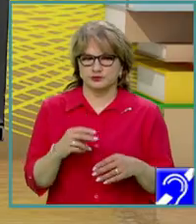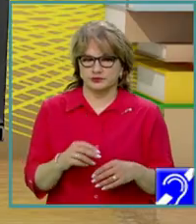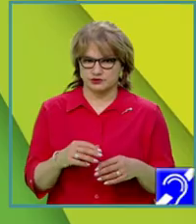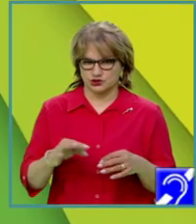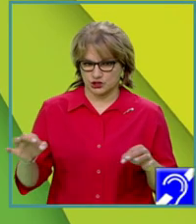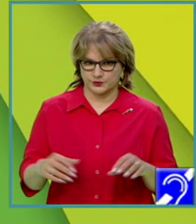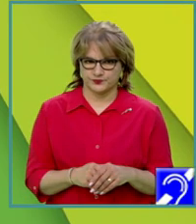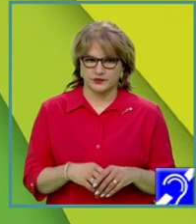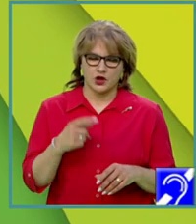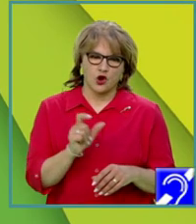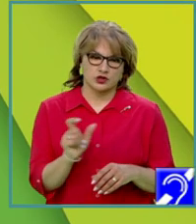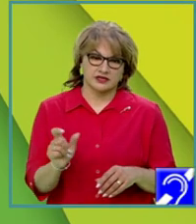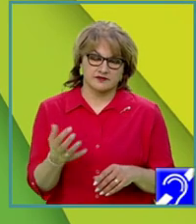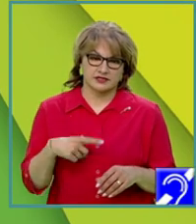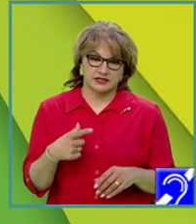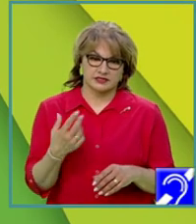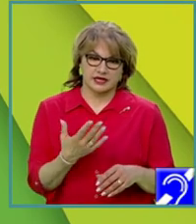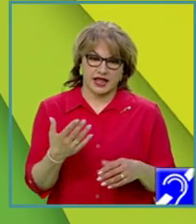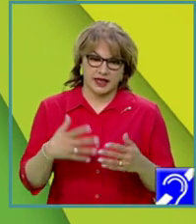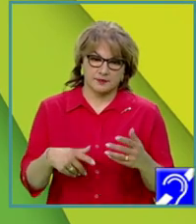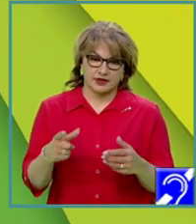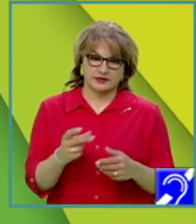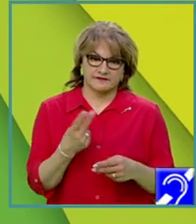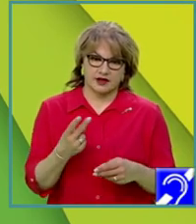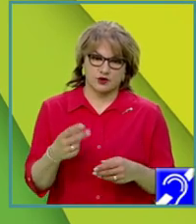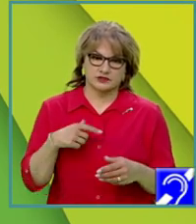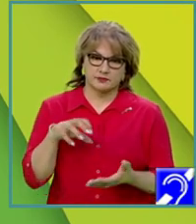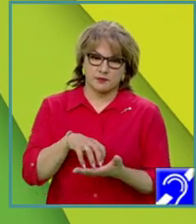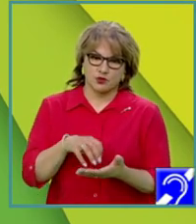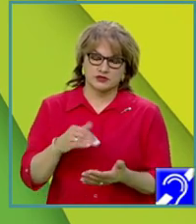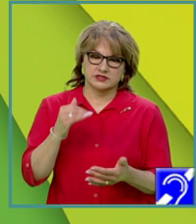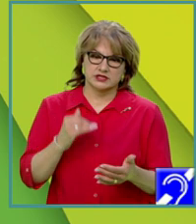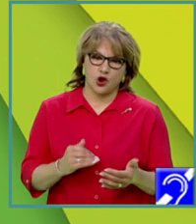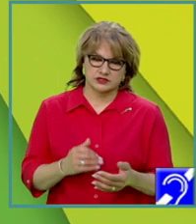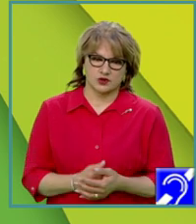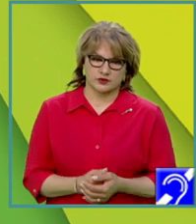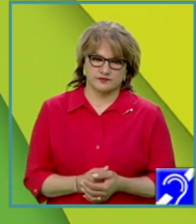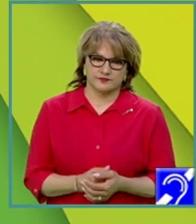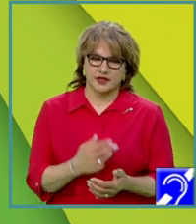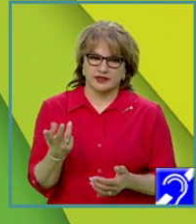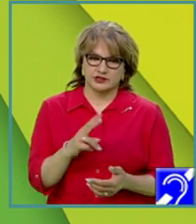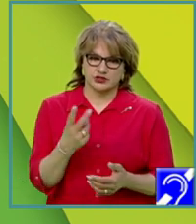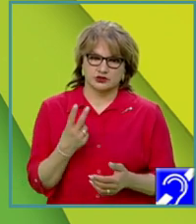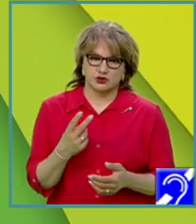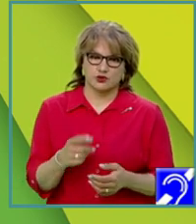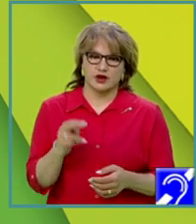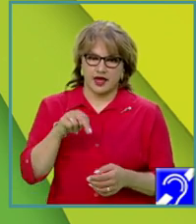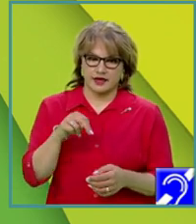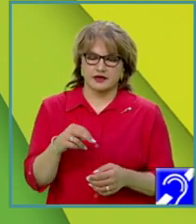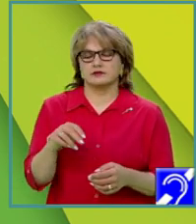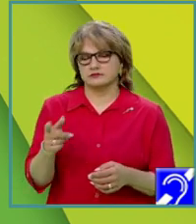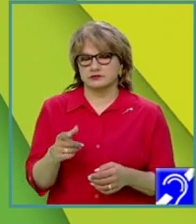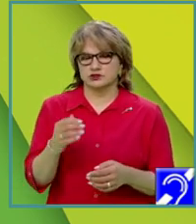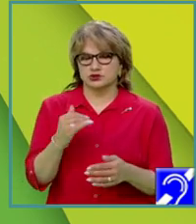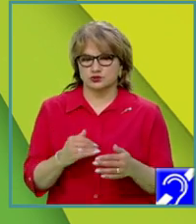valori este un subșir compus din elemente aflate pe poziții consecutive. Dintre cele 2 la puterea N subșiruri